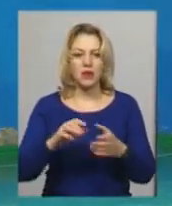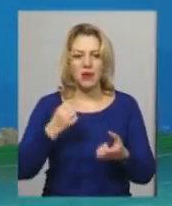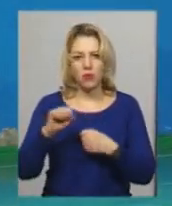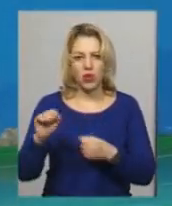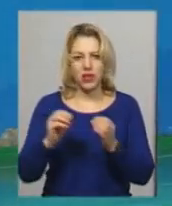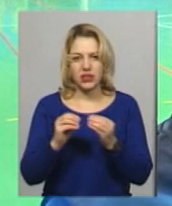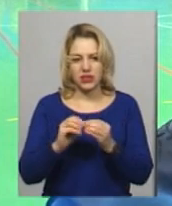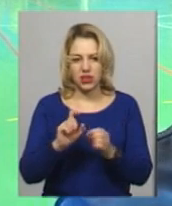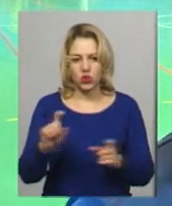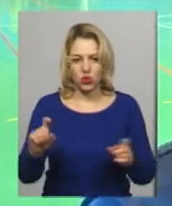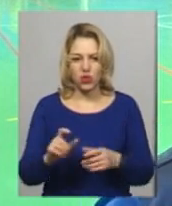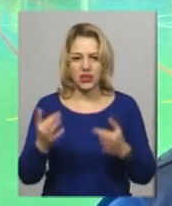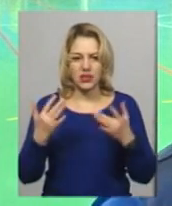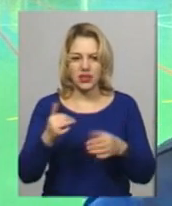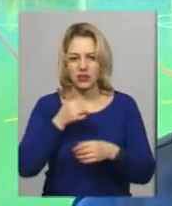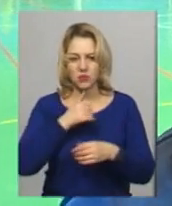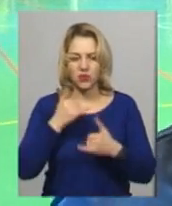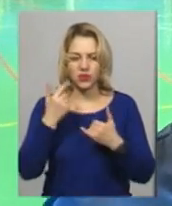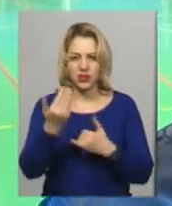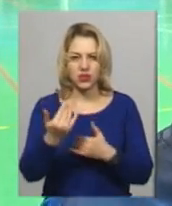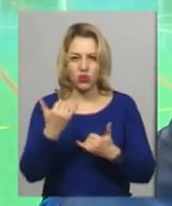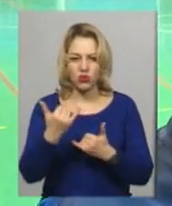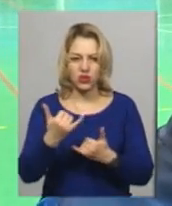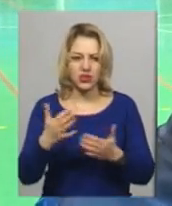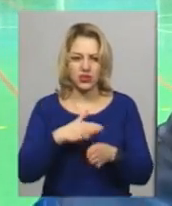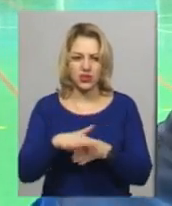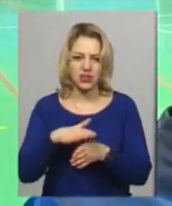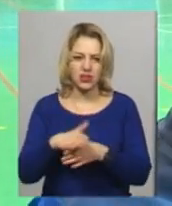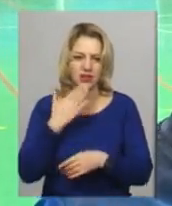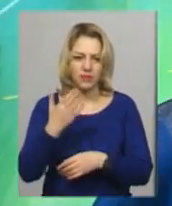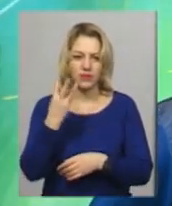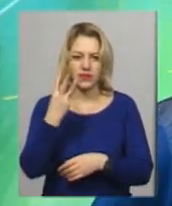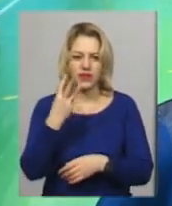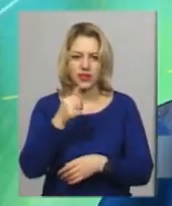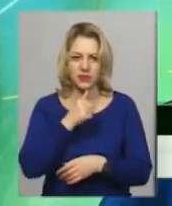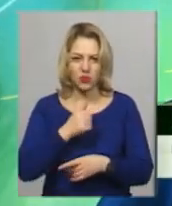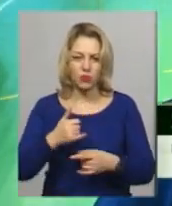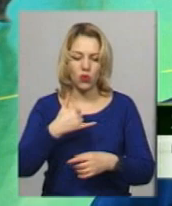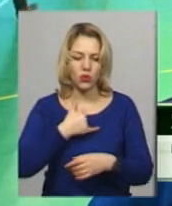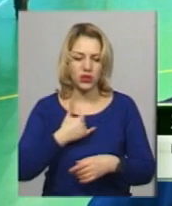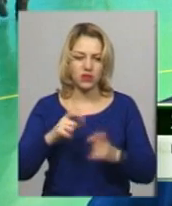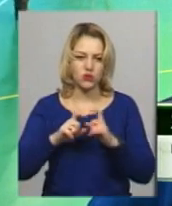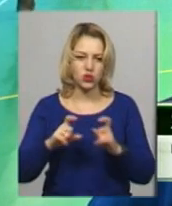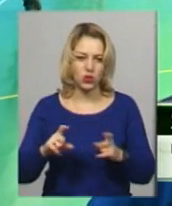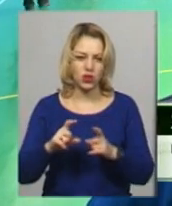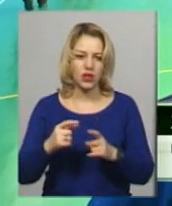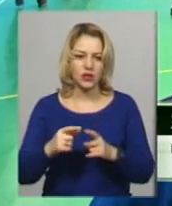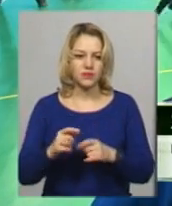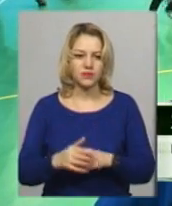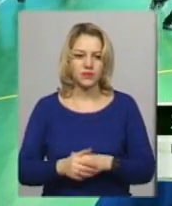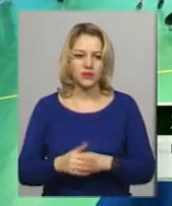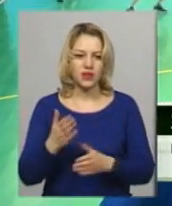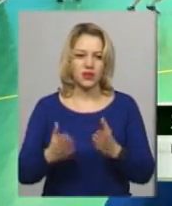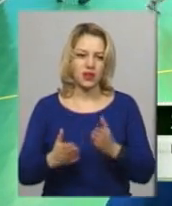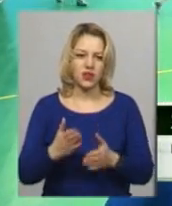десятої школи. Скільки спроб ти сьогодні здійснив? Три. Наша школа отримала, якщо